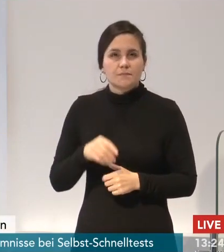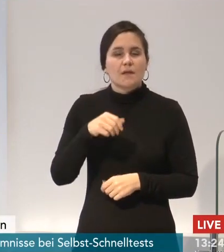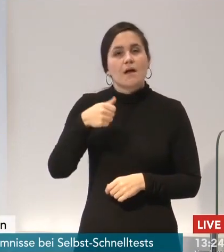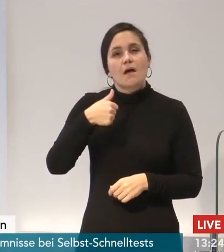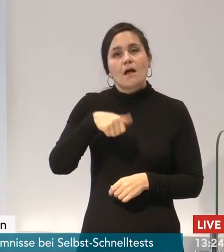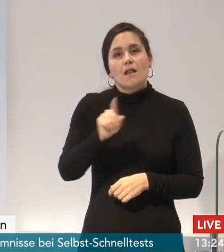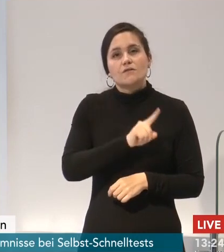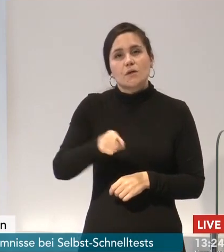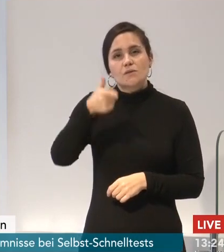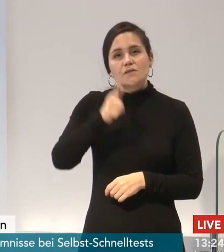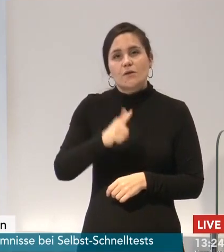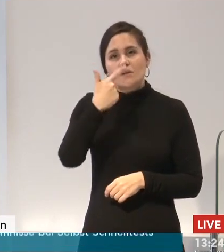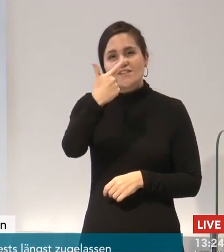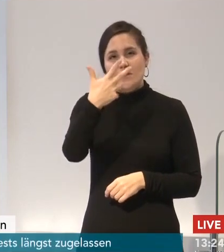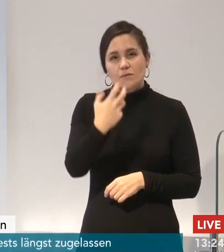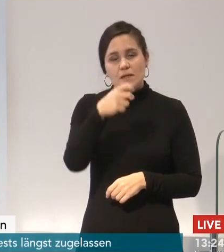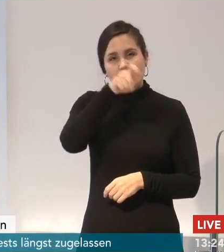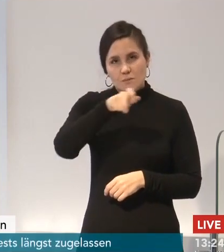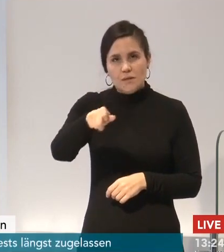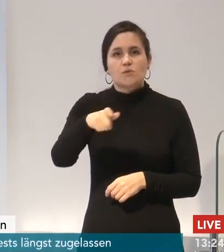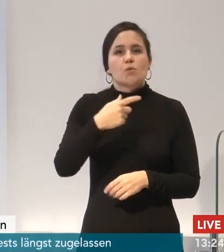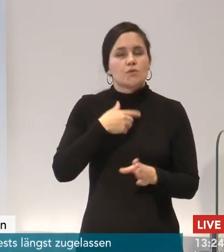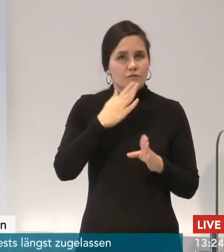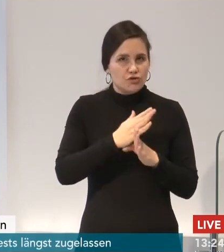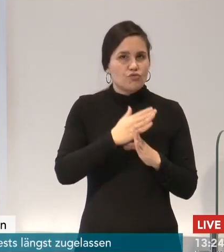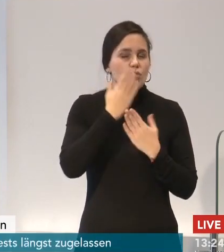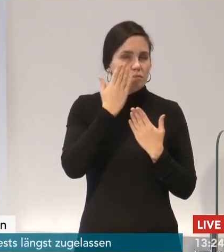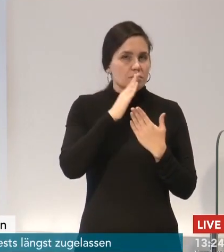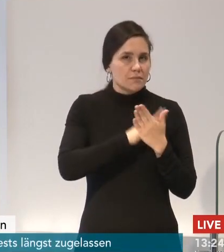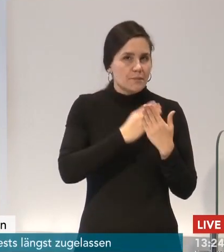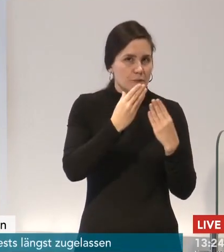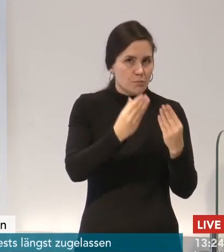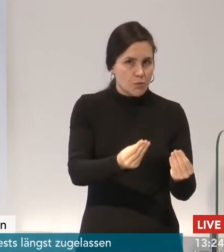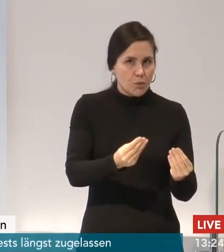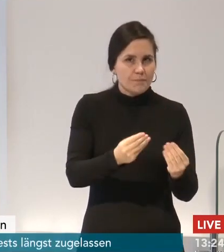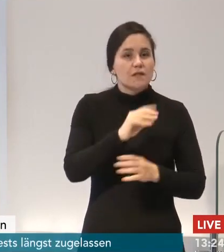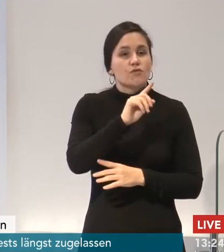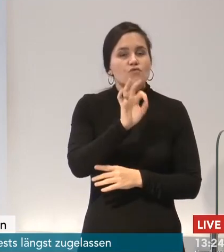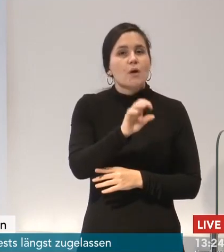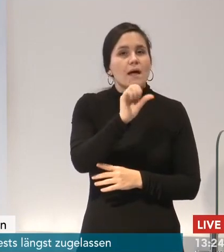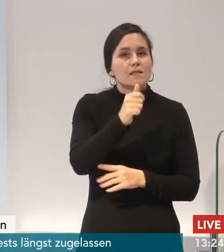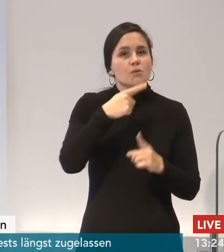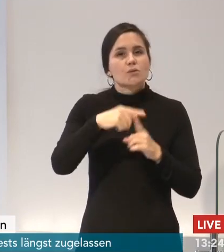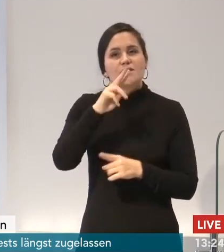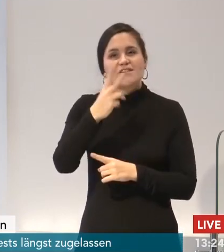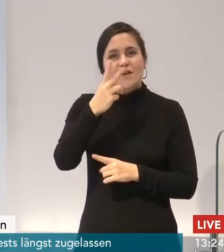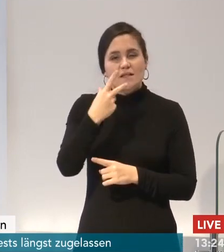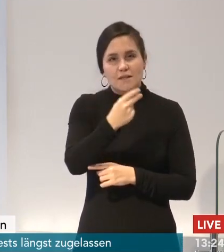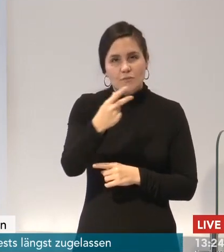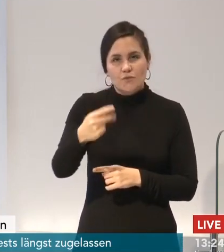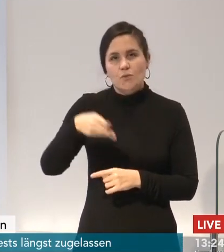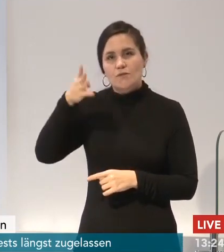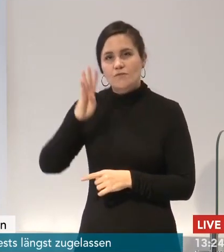Personen Termine, also jeweils zwei Termine, Erst- und Zweitimpfung und 24.130 standen auf der